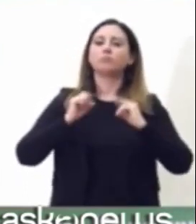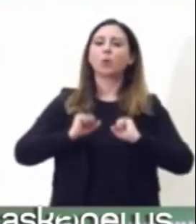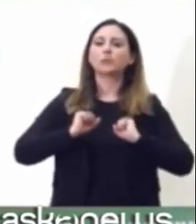di ogni caso.